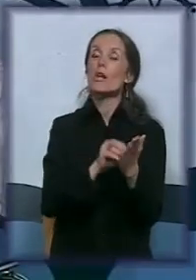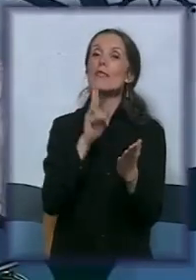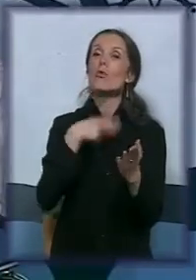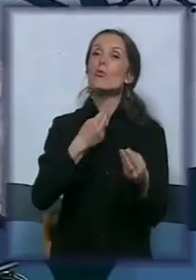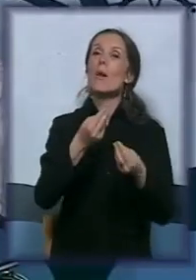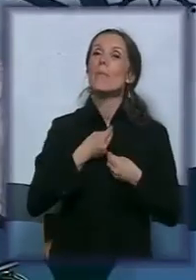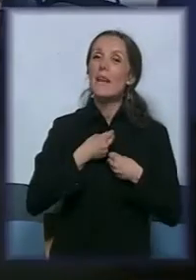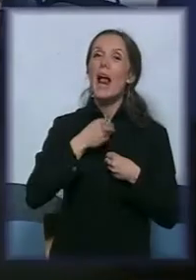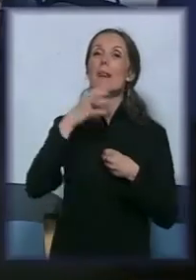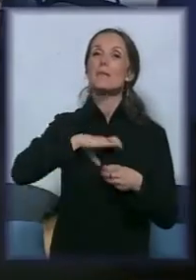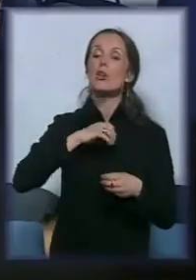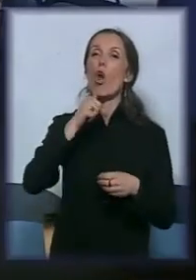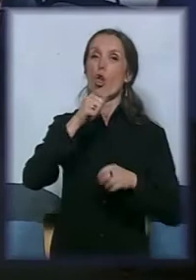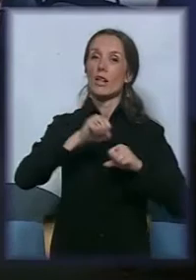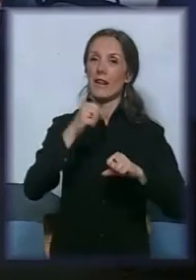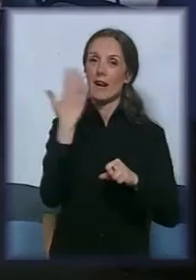sada da čujemo roditelje.